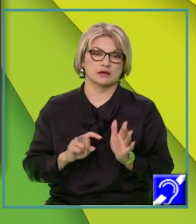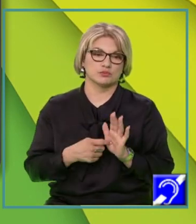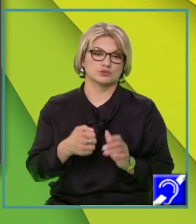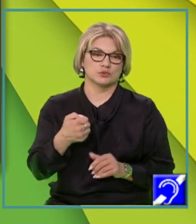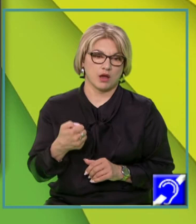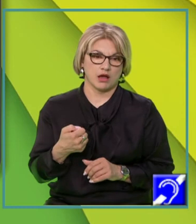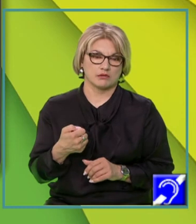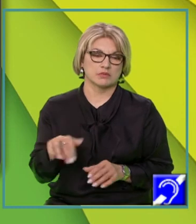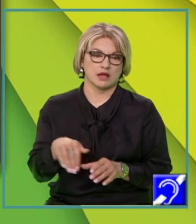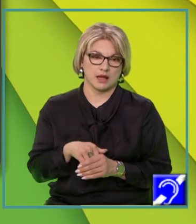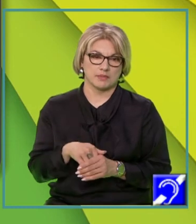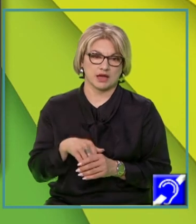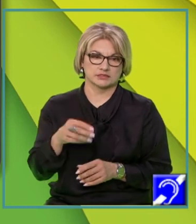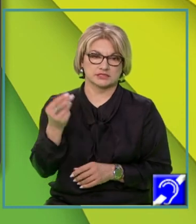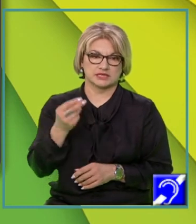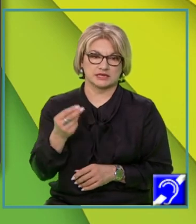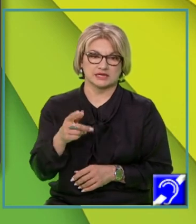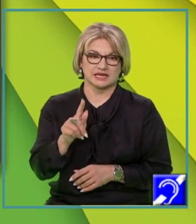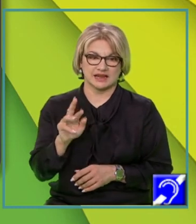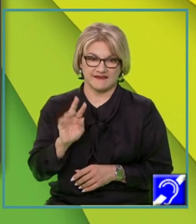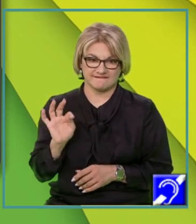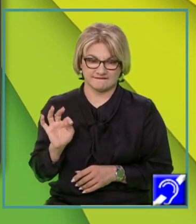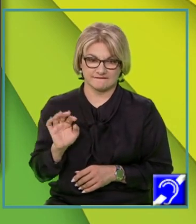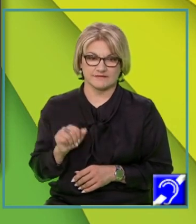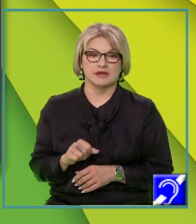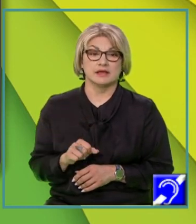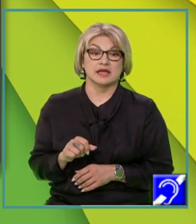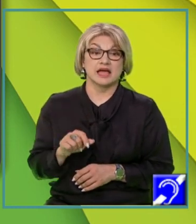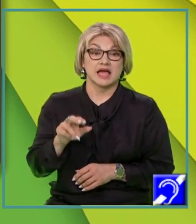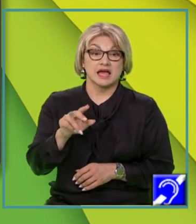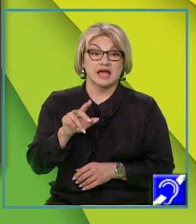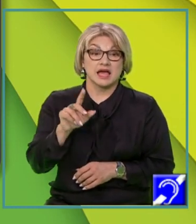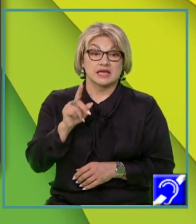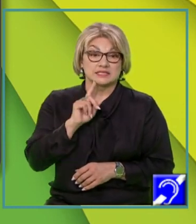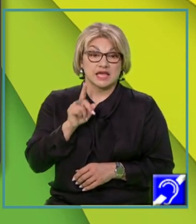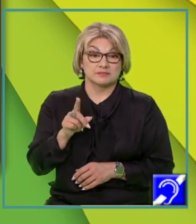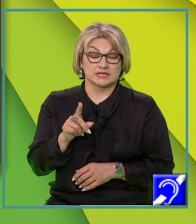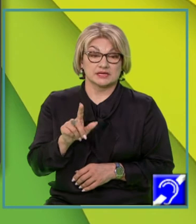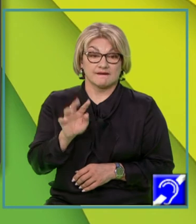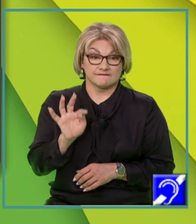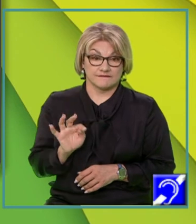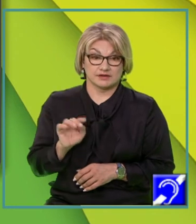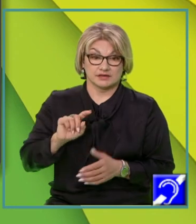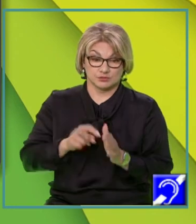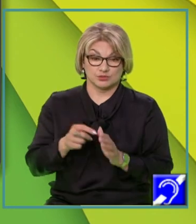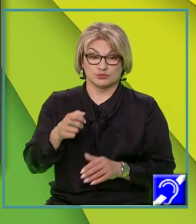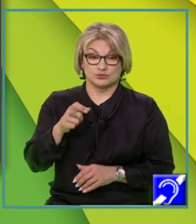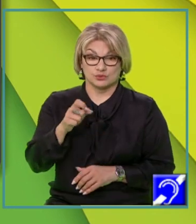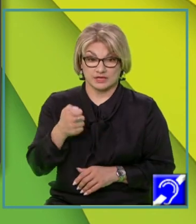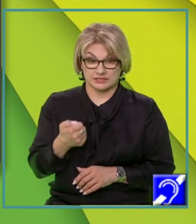aparține graficului funcției F, înseamnă că valoarea funcției în abscisa punctului